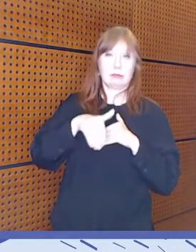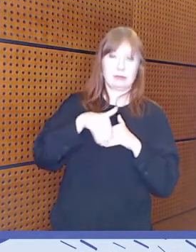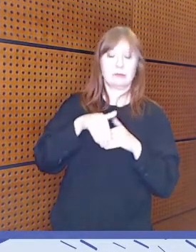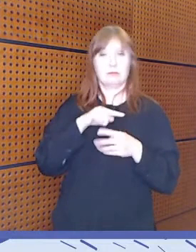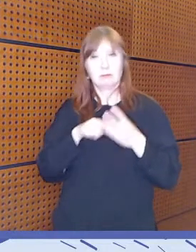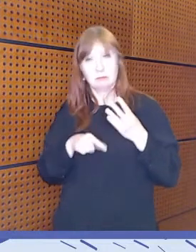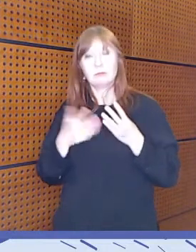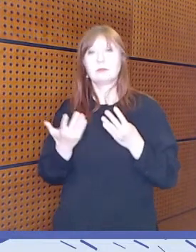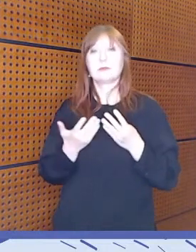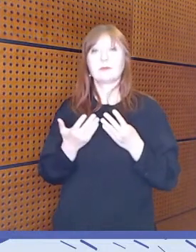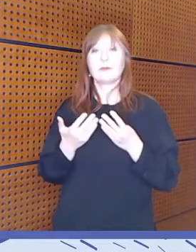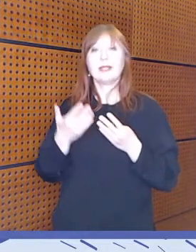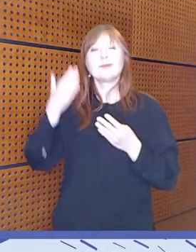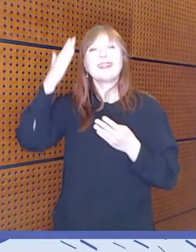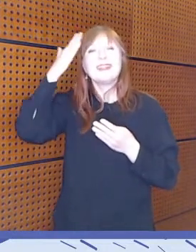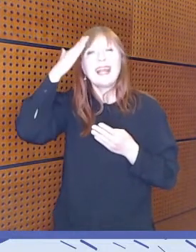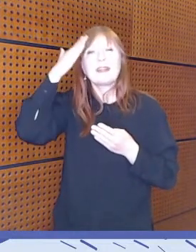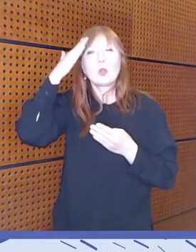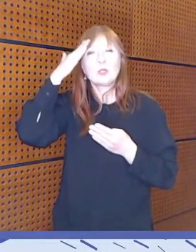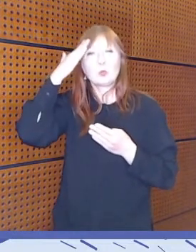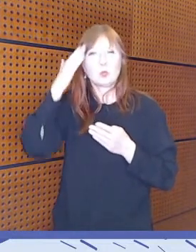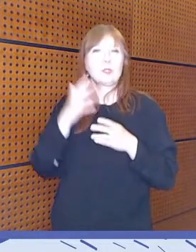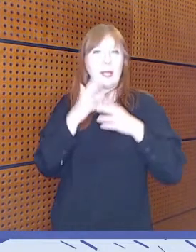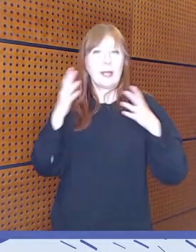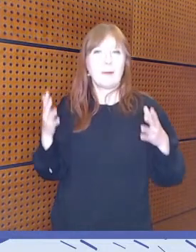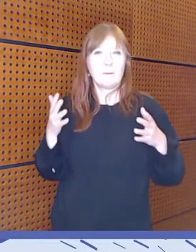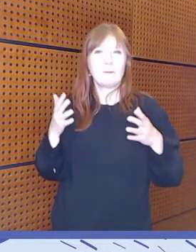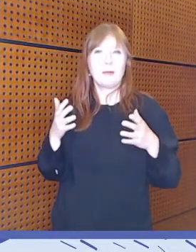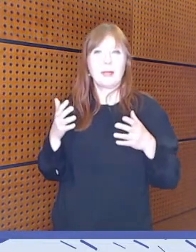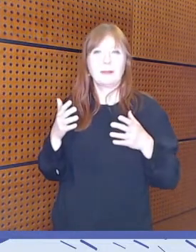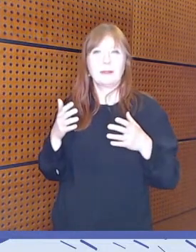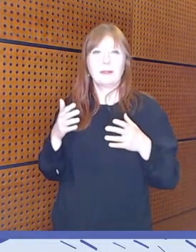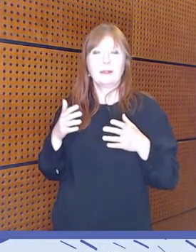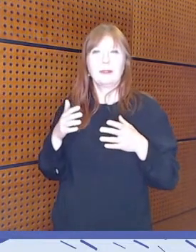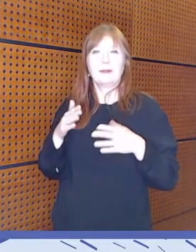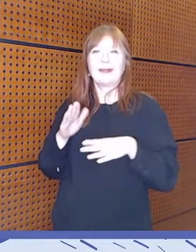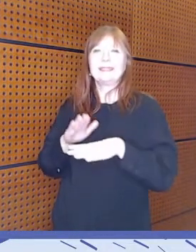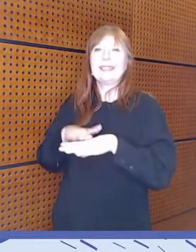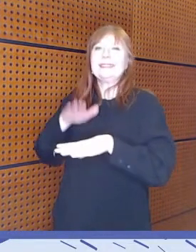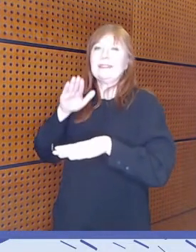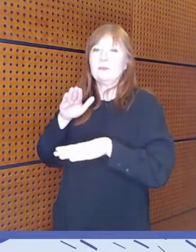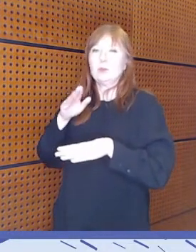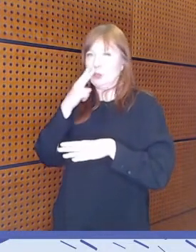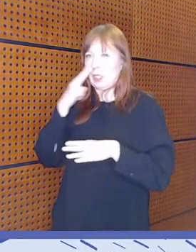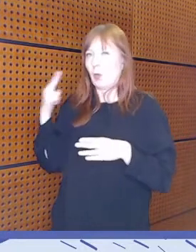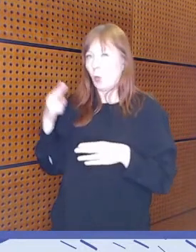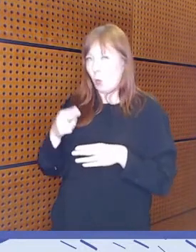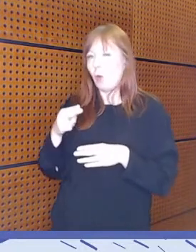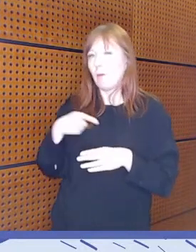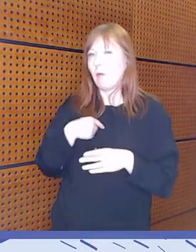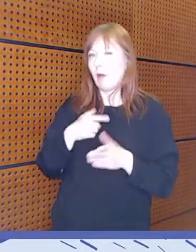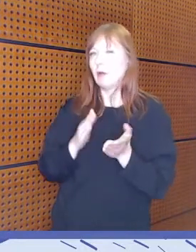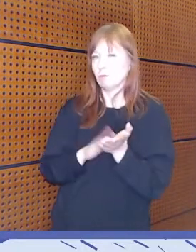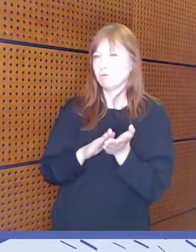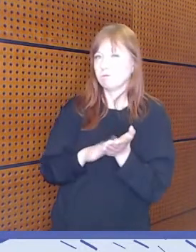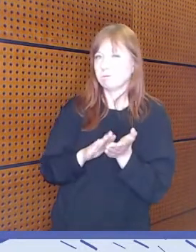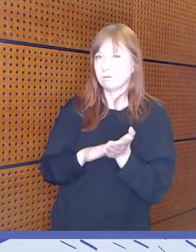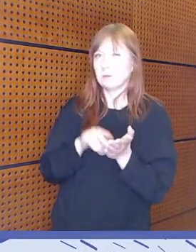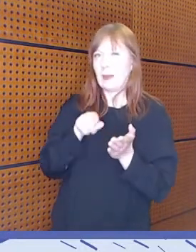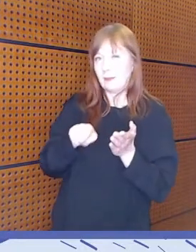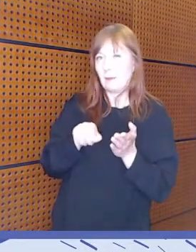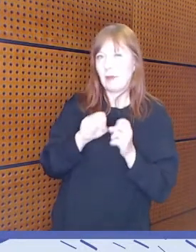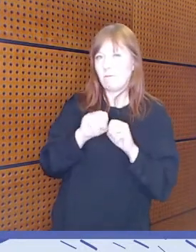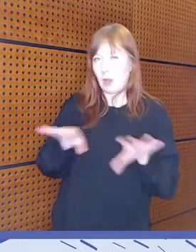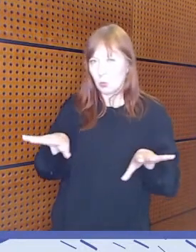tietoisuus, eikä niin sellainen sensitiivisyysnäkökulma on se, mitä mä kannustan, koska se vaikuttaa rakenteisiin